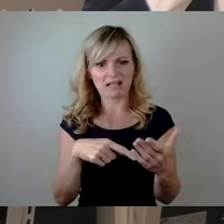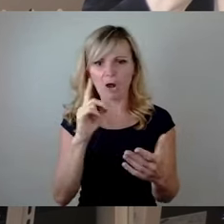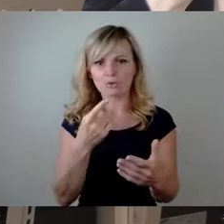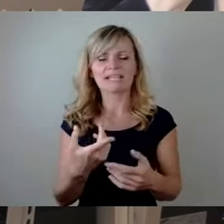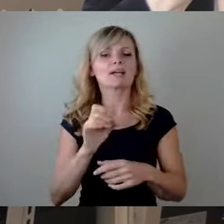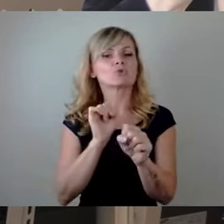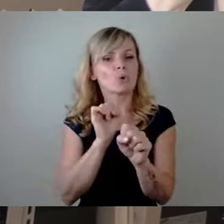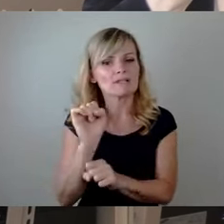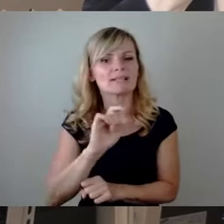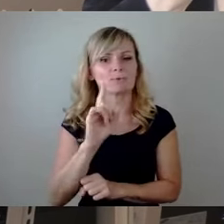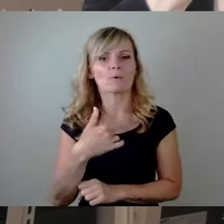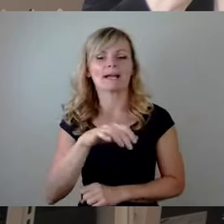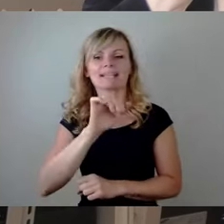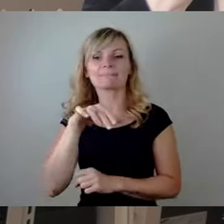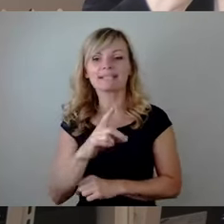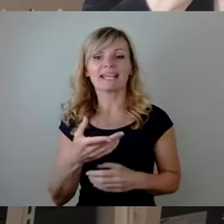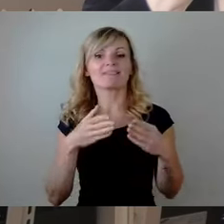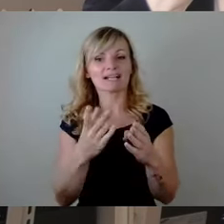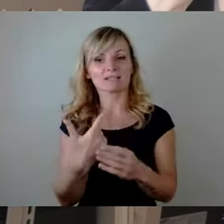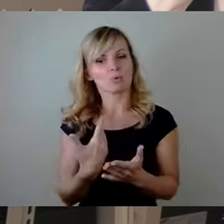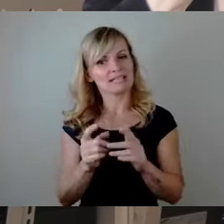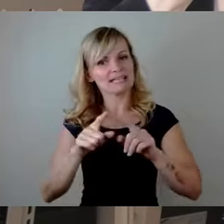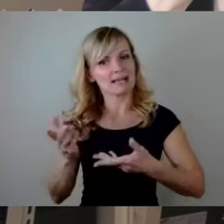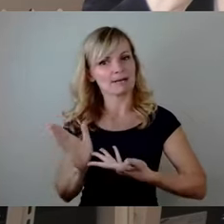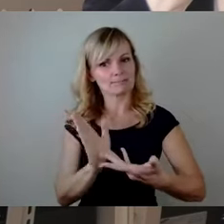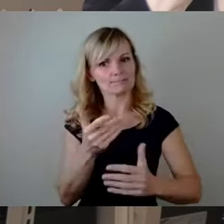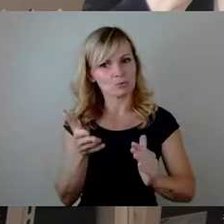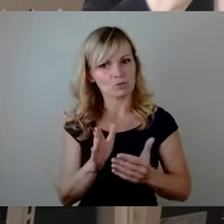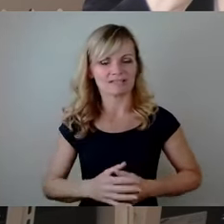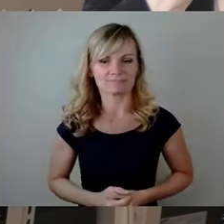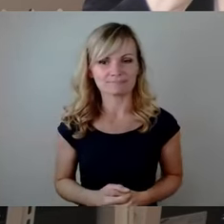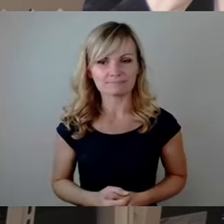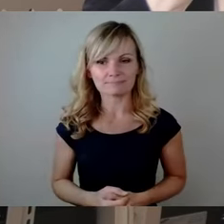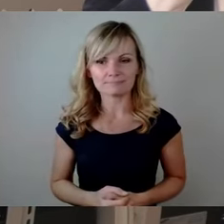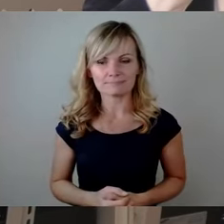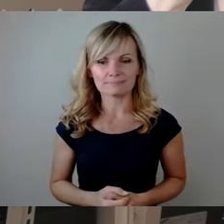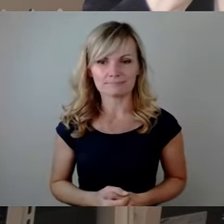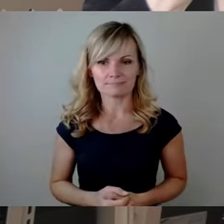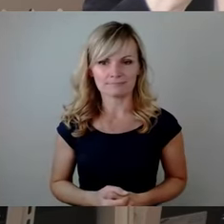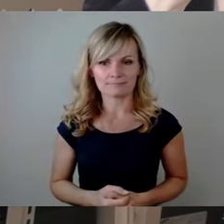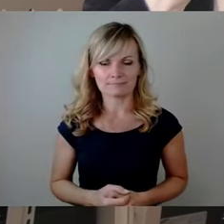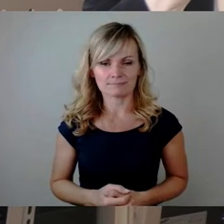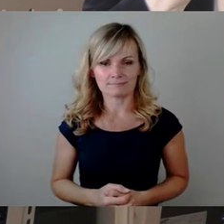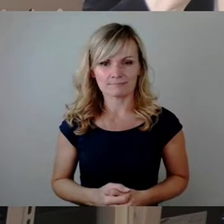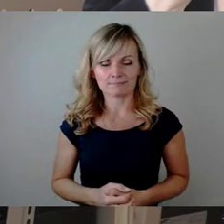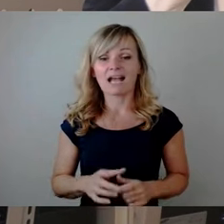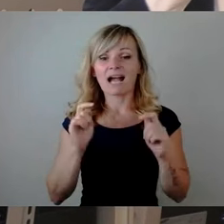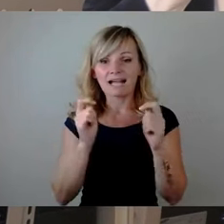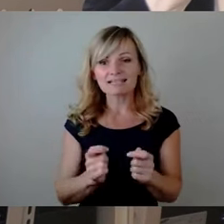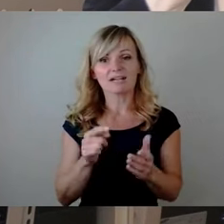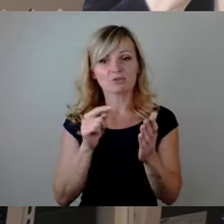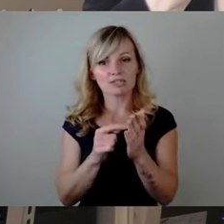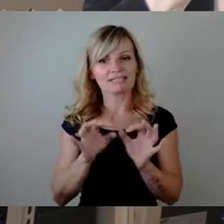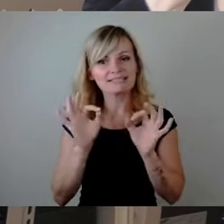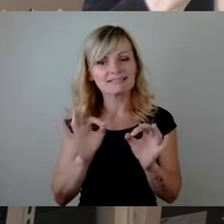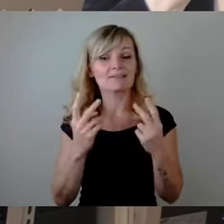Sicht auch der SPD-Fraktion auf das Thema auch kurz auch darlegen, weil in dem Antrag stehen richtige Dinge drin, es stehen auch